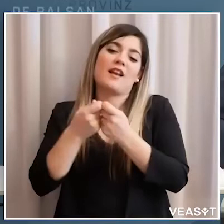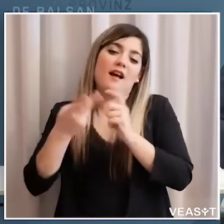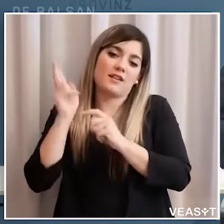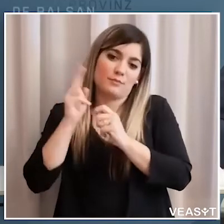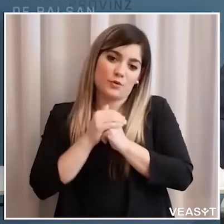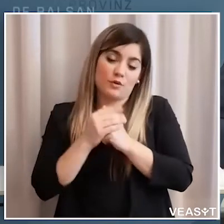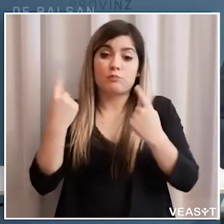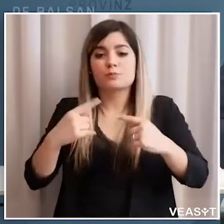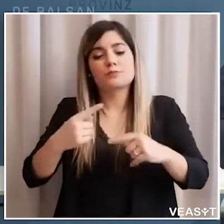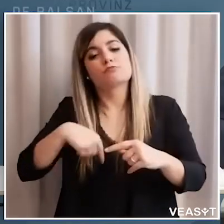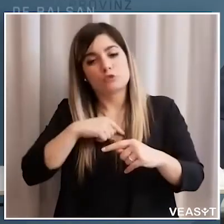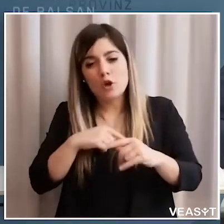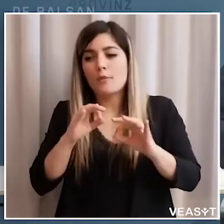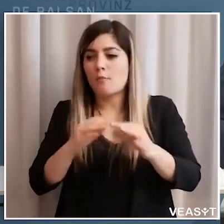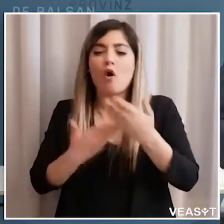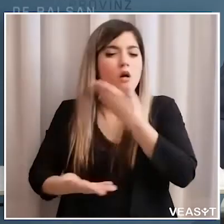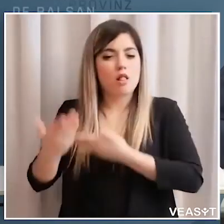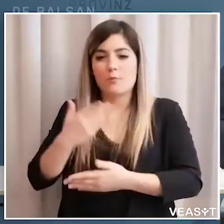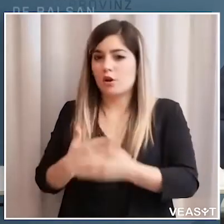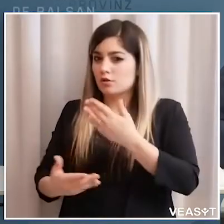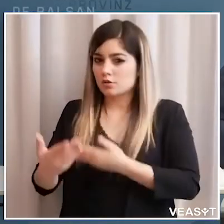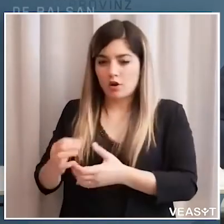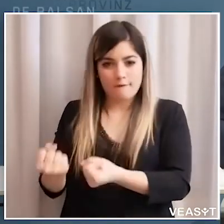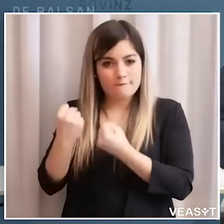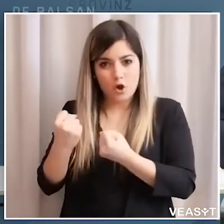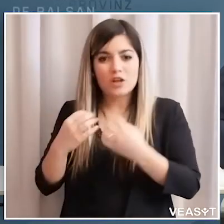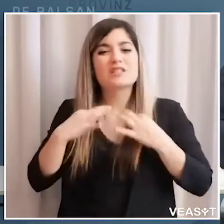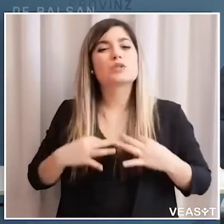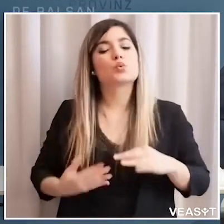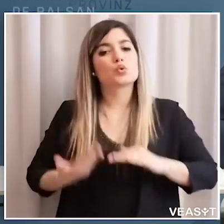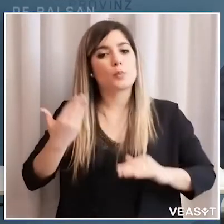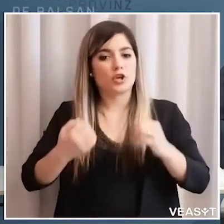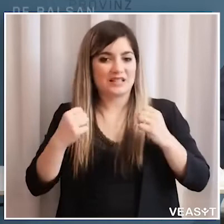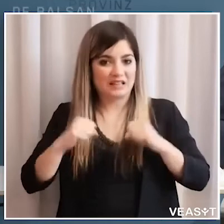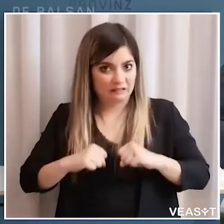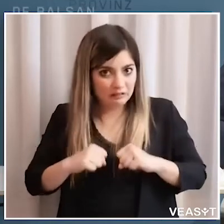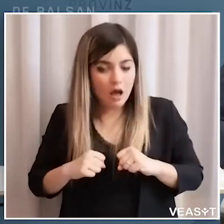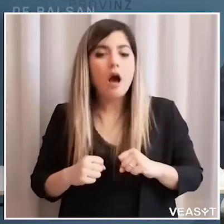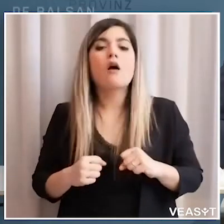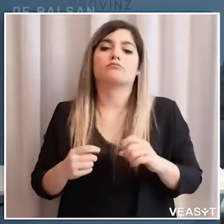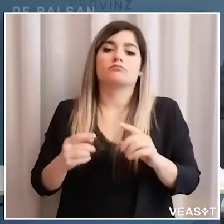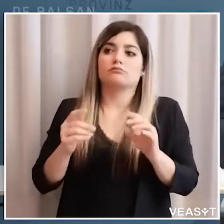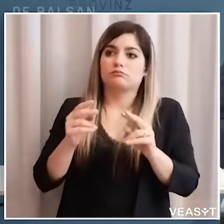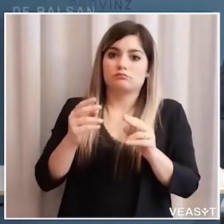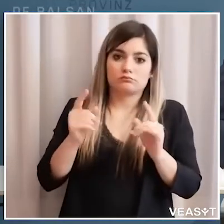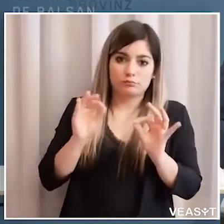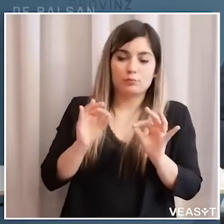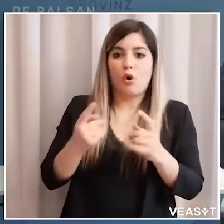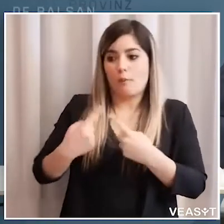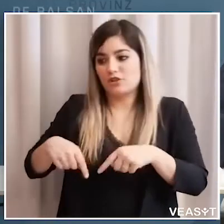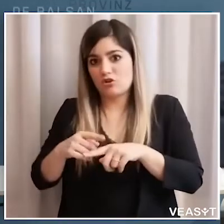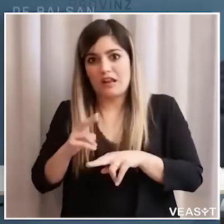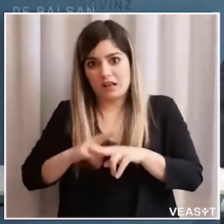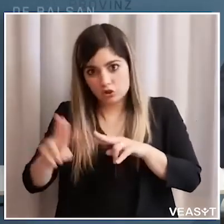funzionamento noi continueremo a lavorare in stretta collaborazione ovviamente anche con l'istituto superiore della sanità con quella commissione nazionale con il